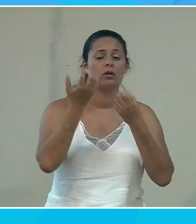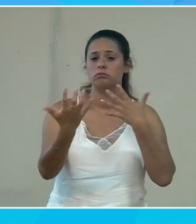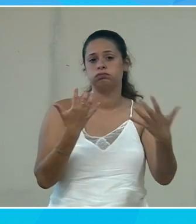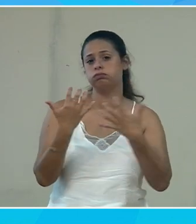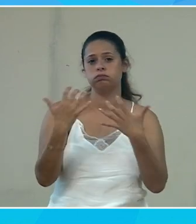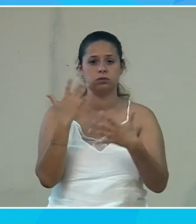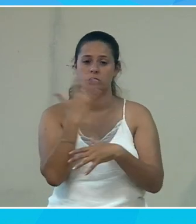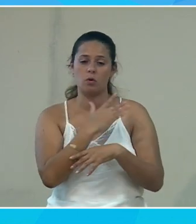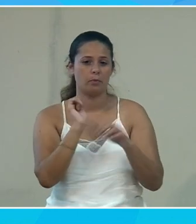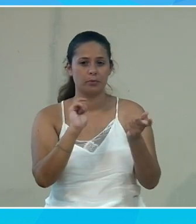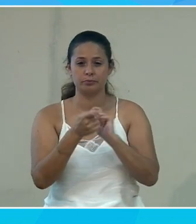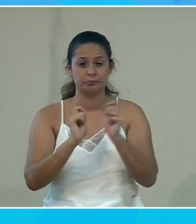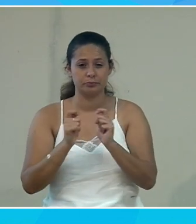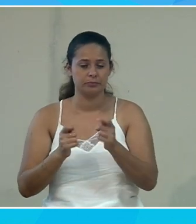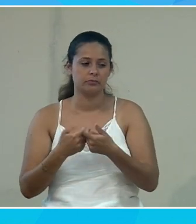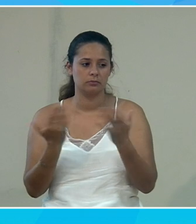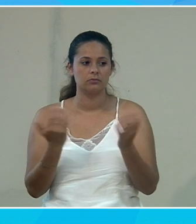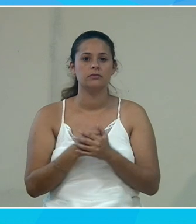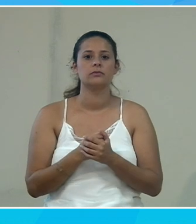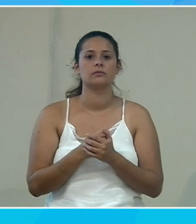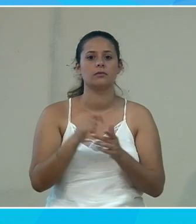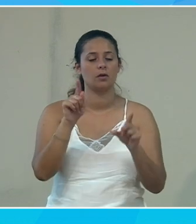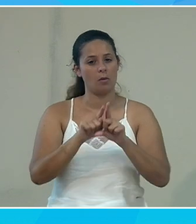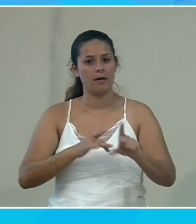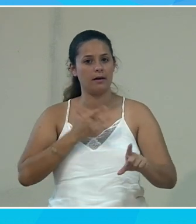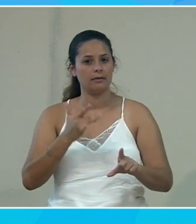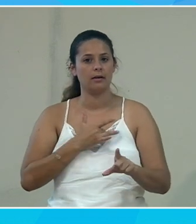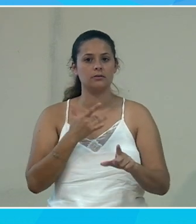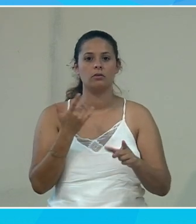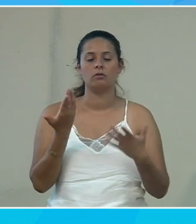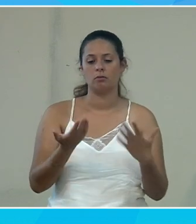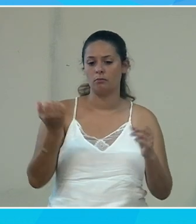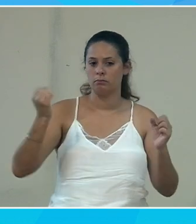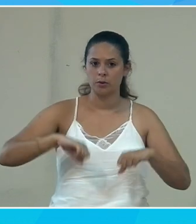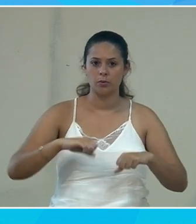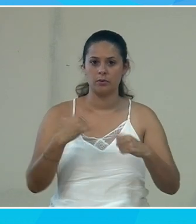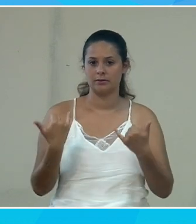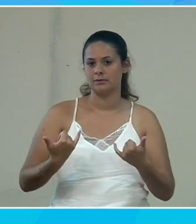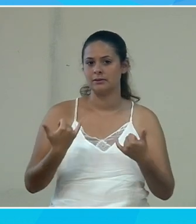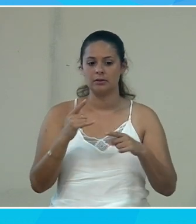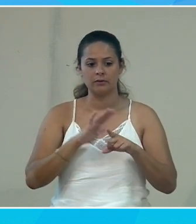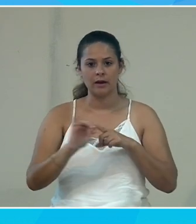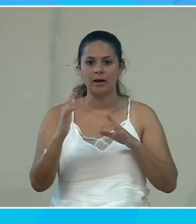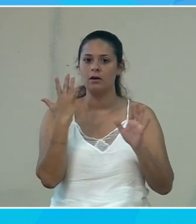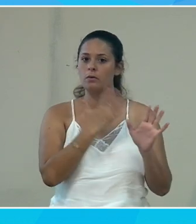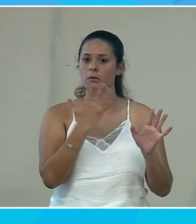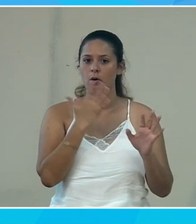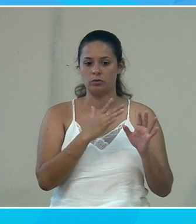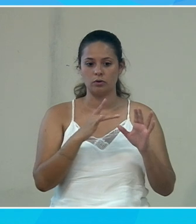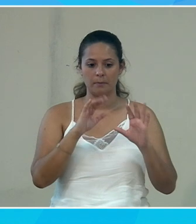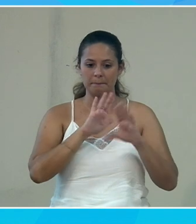sur cet affichage mais ce qui est le plus intéressant c'est que je vais avoir la possibilité ici de faire de la colorisation